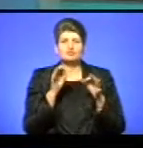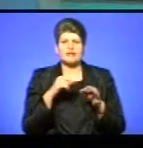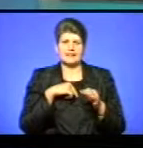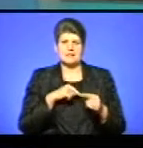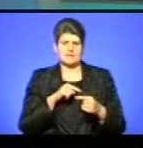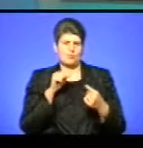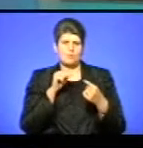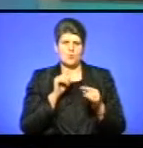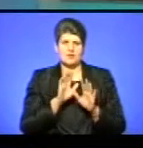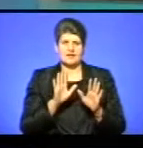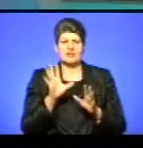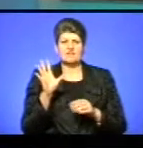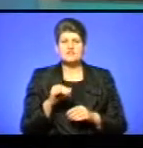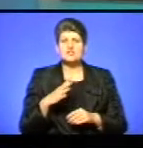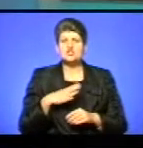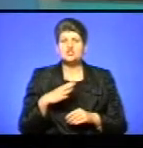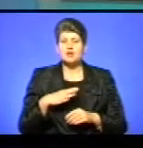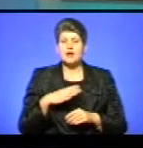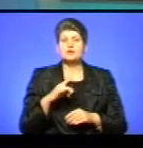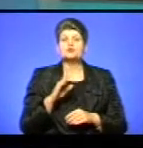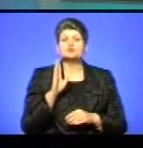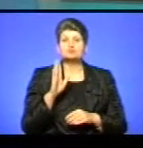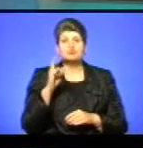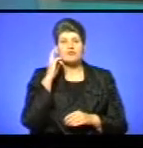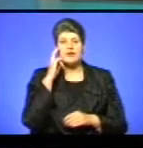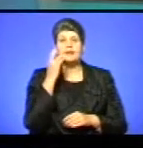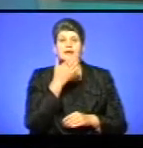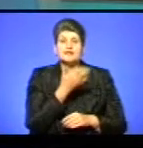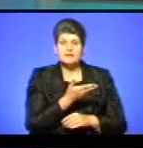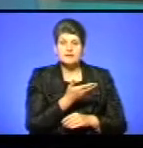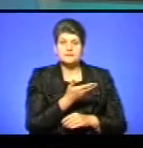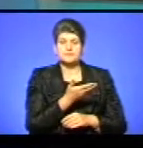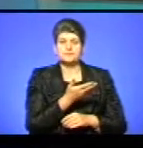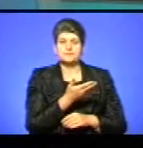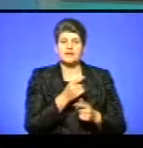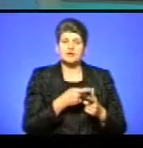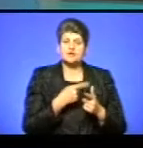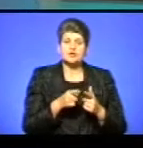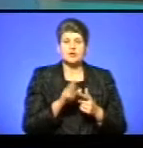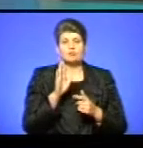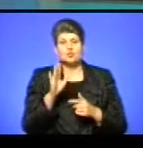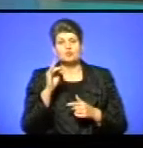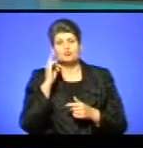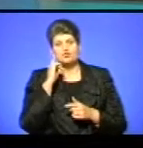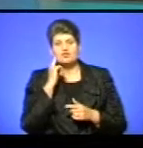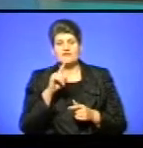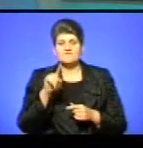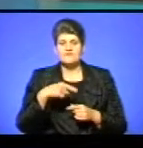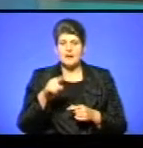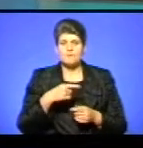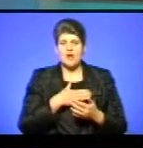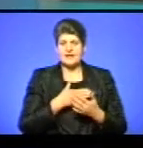протестних. Всі чекали, що ж буде відбуватися в Києві, чи будуть почуті вимоги активістів, які